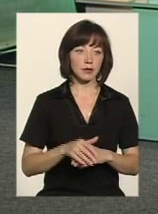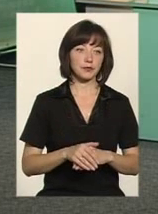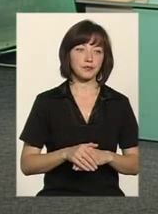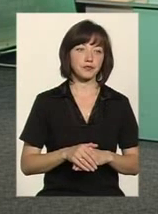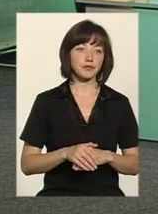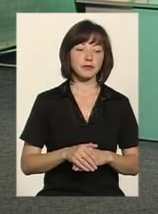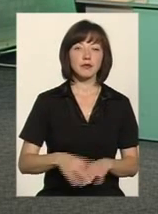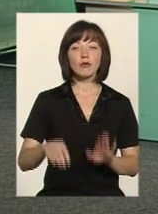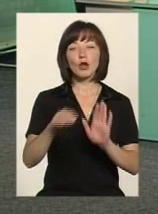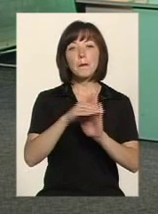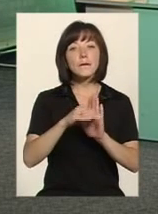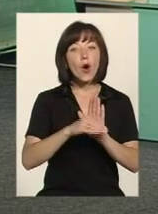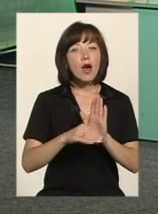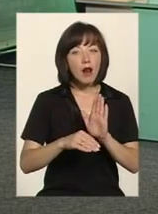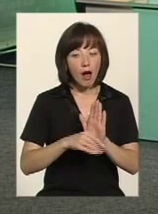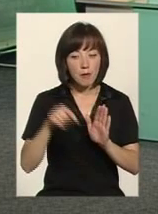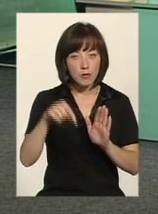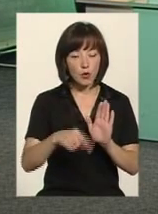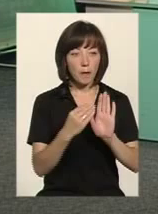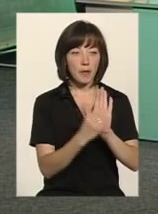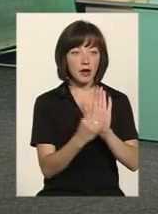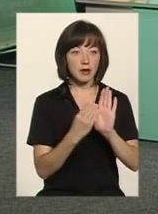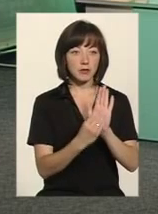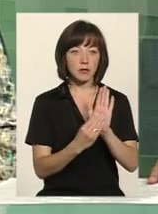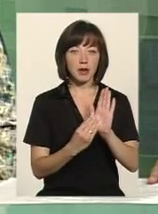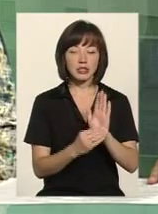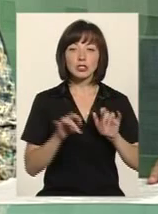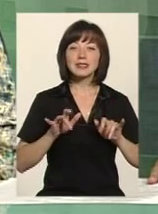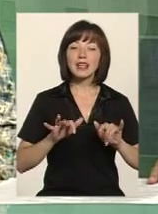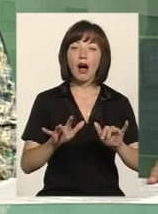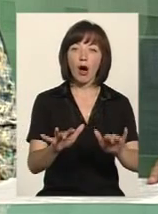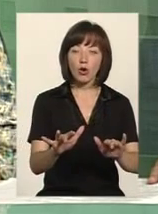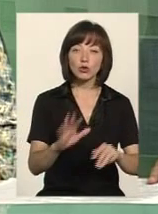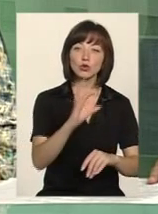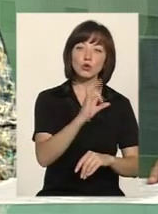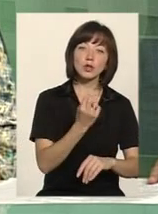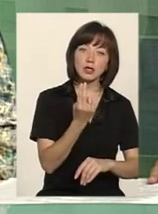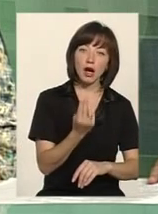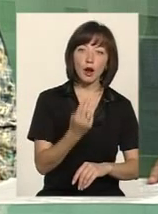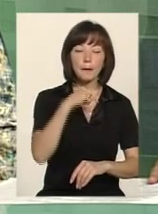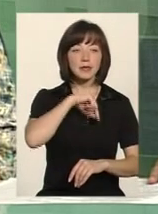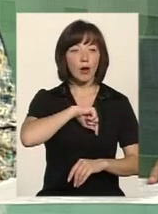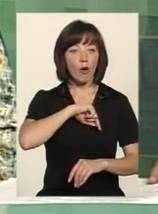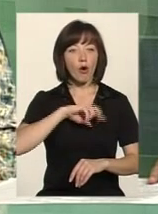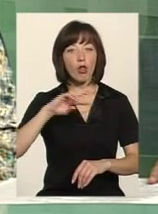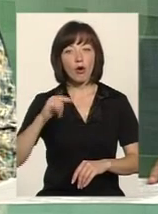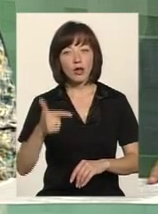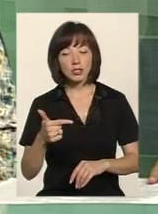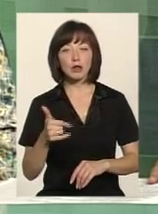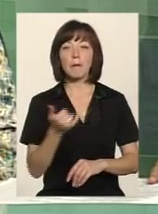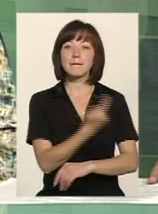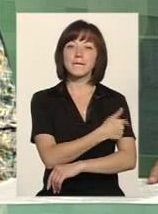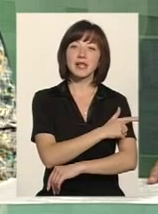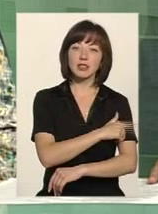програмою передбачено комплекс заходів соціальних, психологічних, медичних,